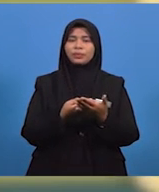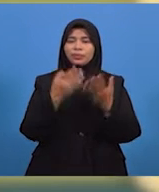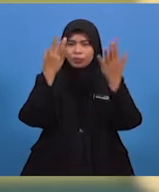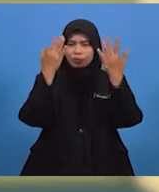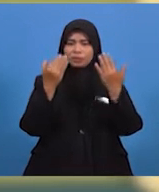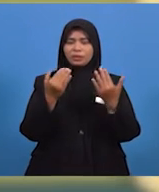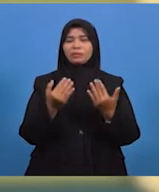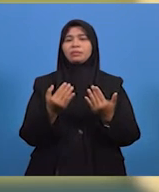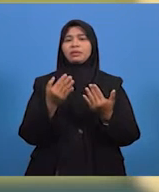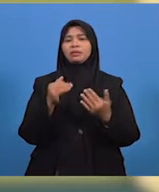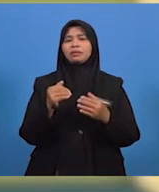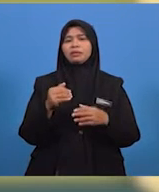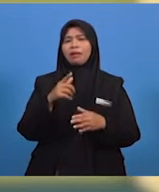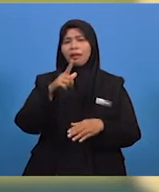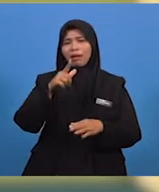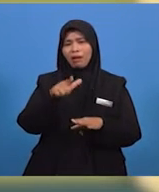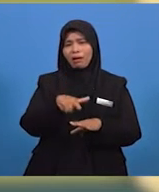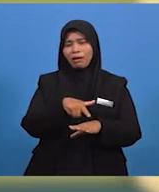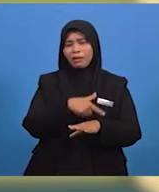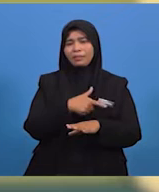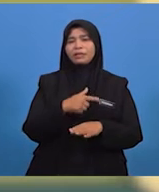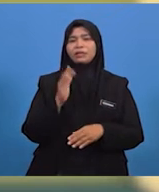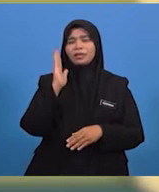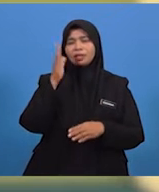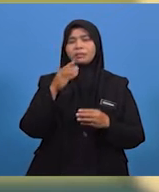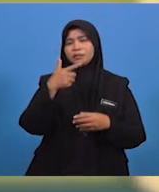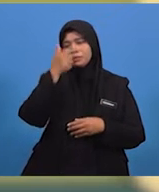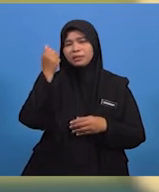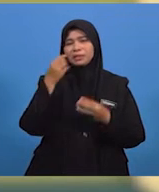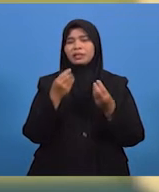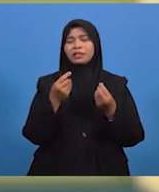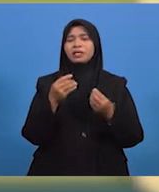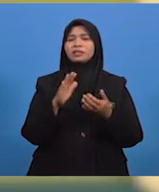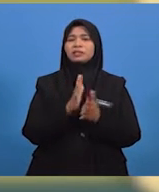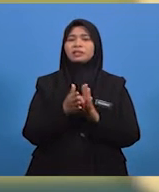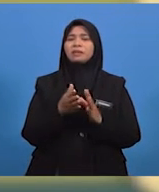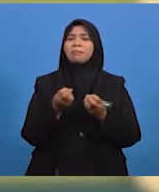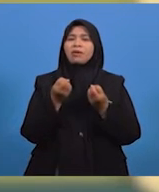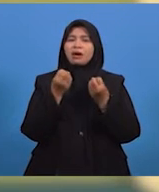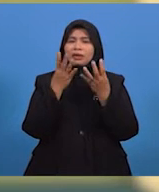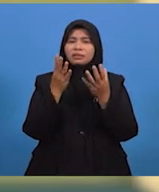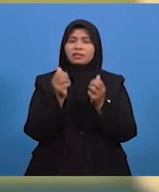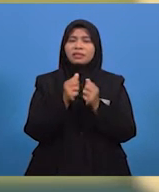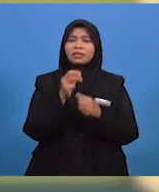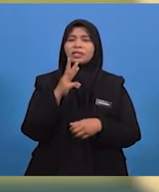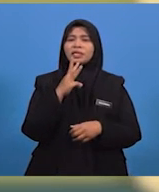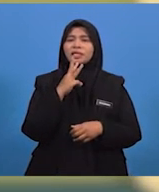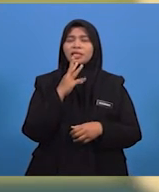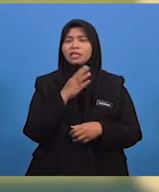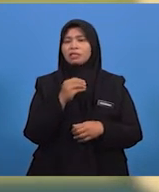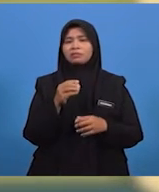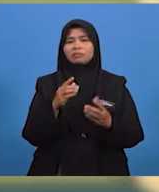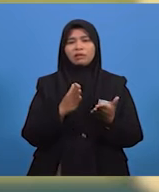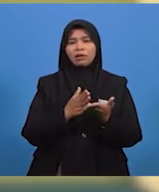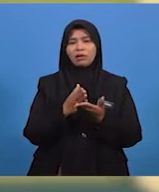runtuh. Hujan lebat yang berlanjutan akan menyebabkan tanah menjadi sarat dengan air hujan dan